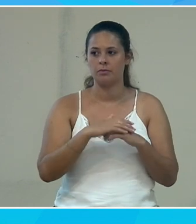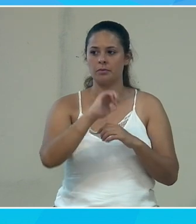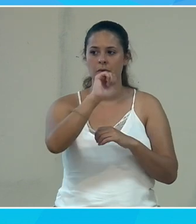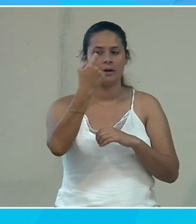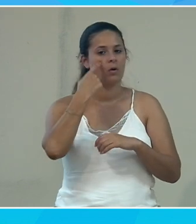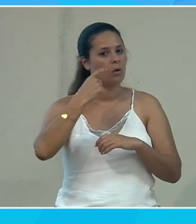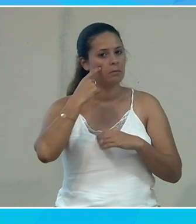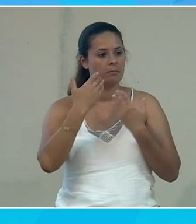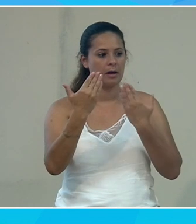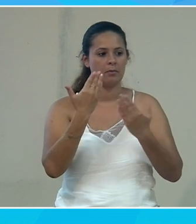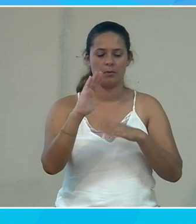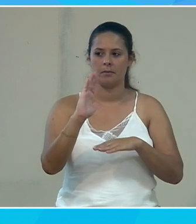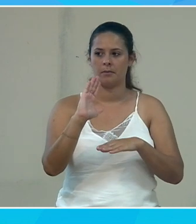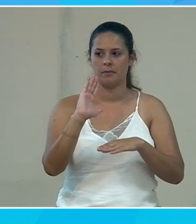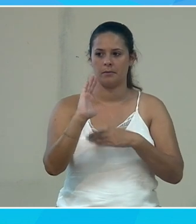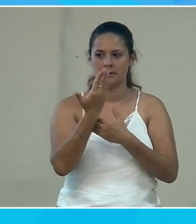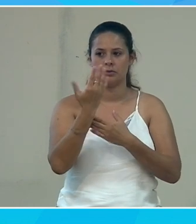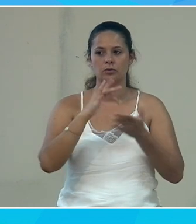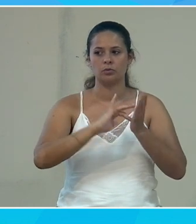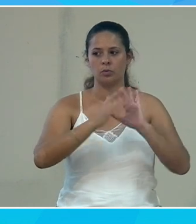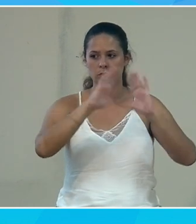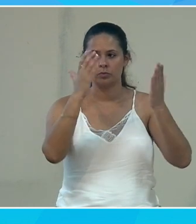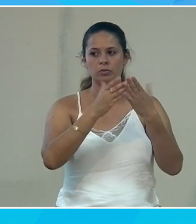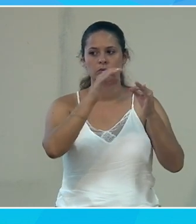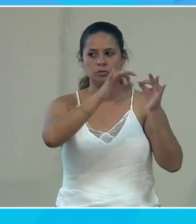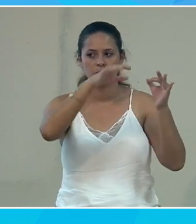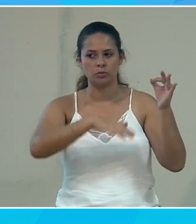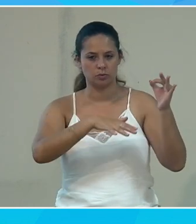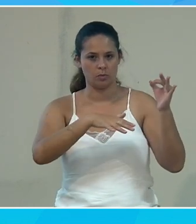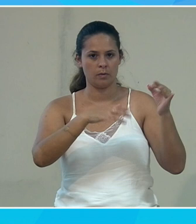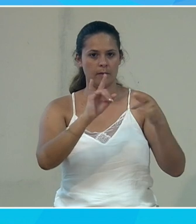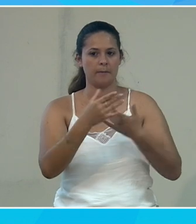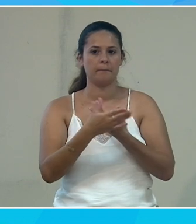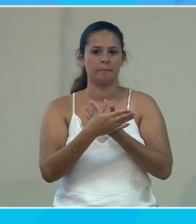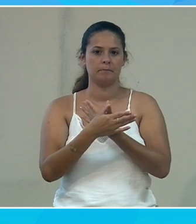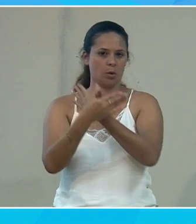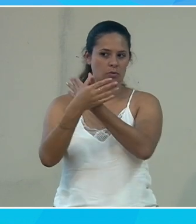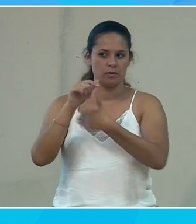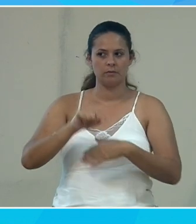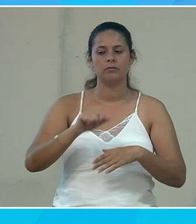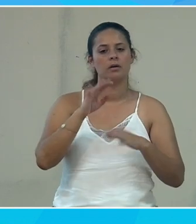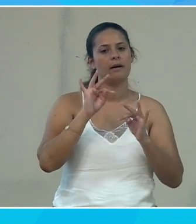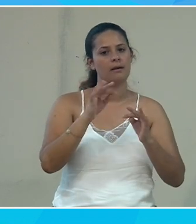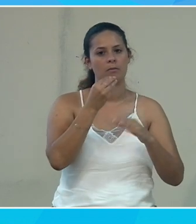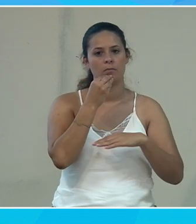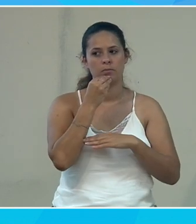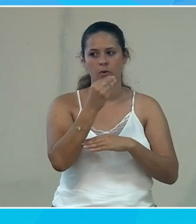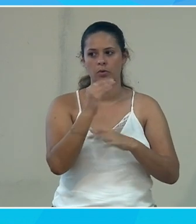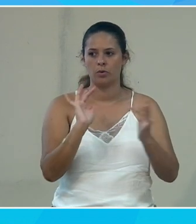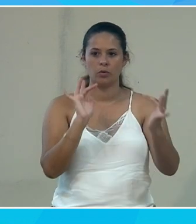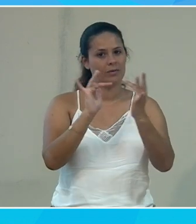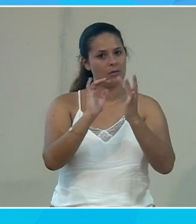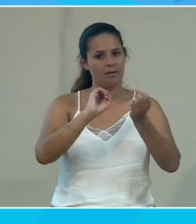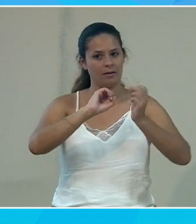première remarque c'est par rapport à la présentation de toutes vos solutions par Microsoft donc ils sont essentiellement basés également sur une bonne connexion internet